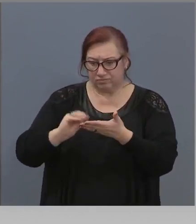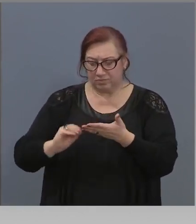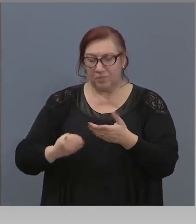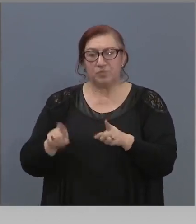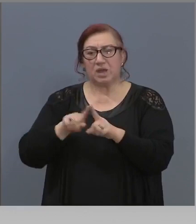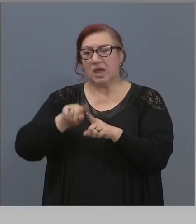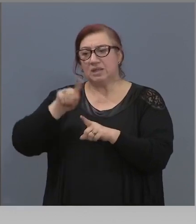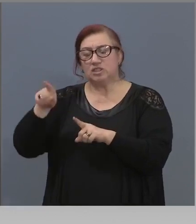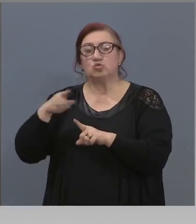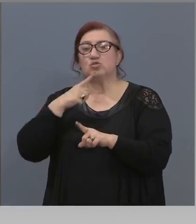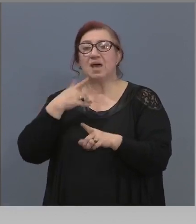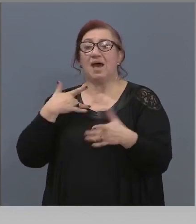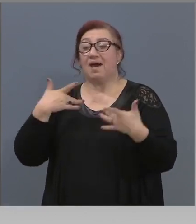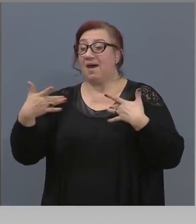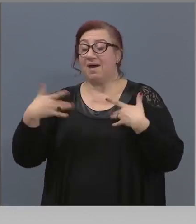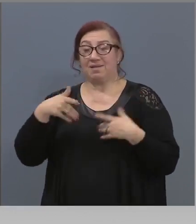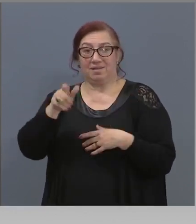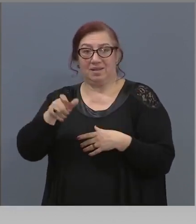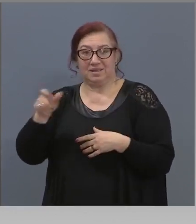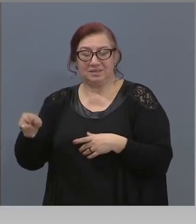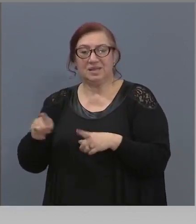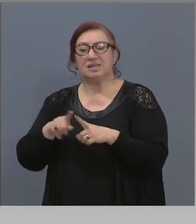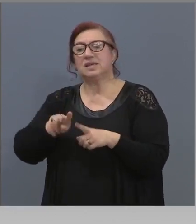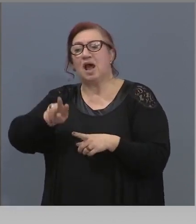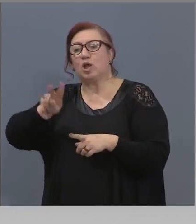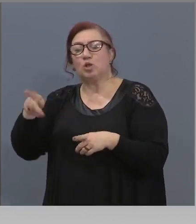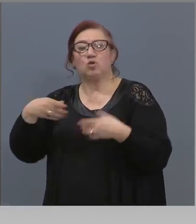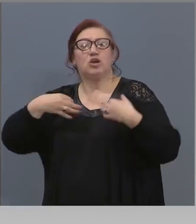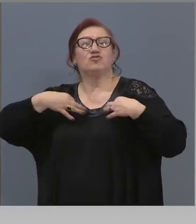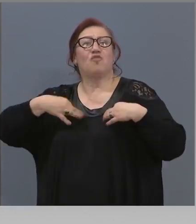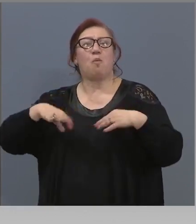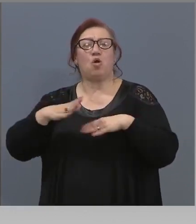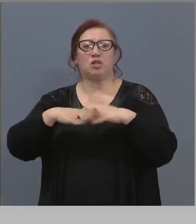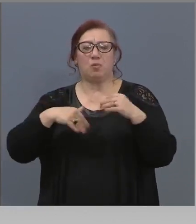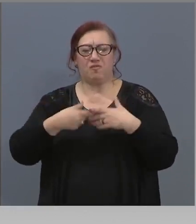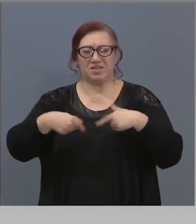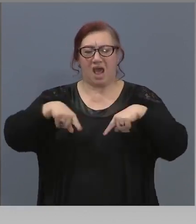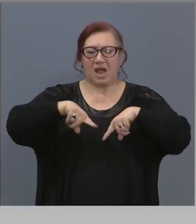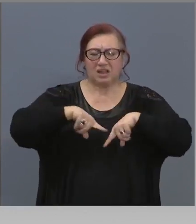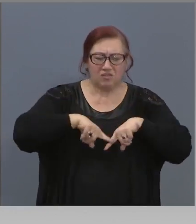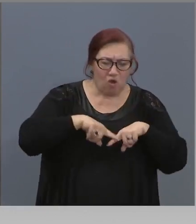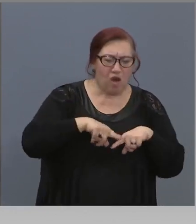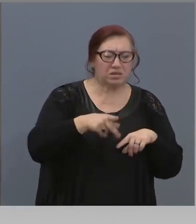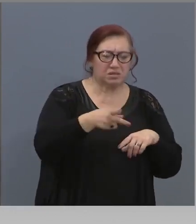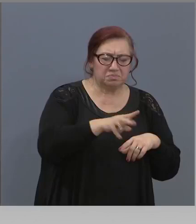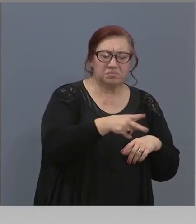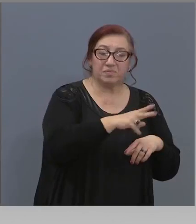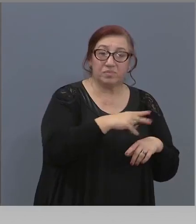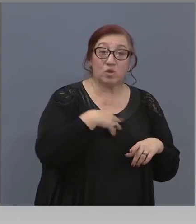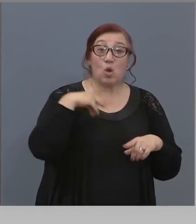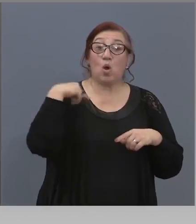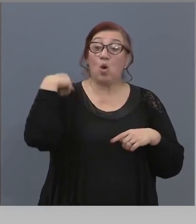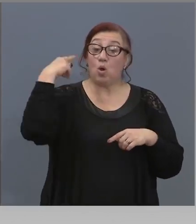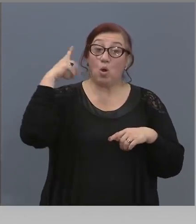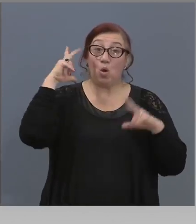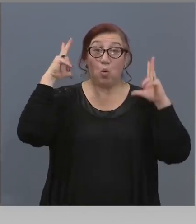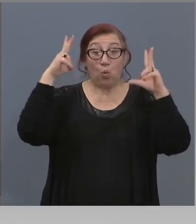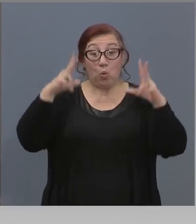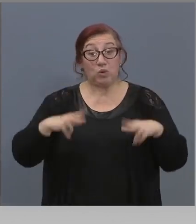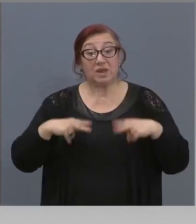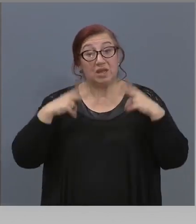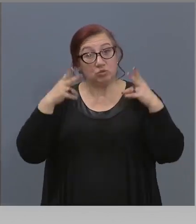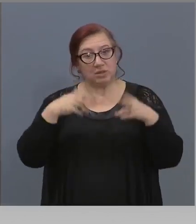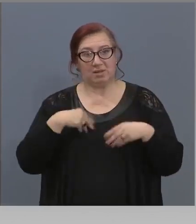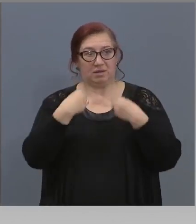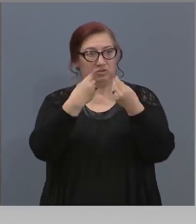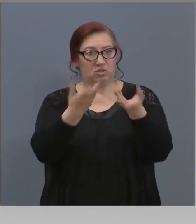артистите, с лодните професии също, наутр ще губя сутринта, искам сметките да ви направят. Но да